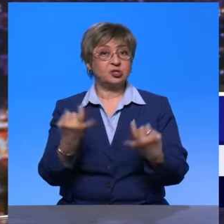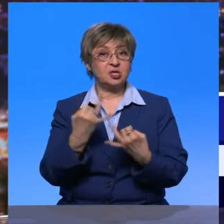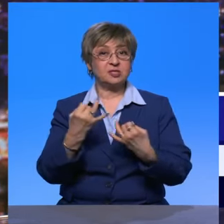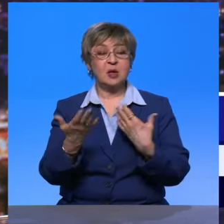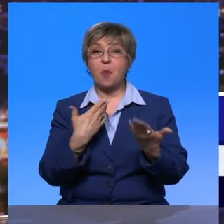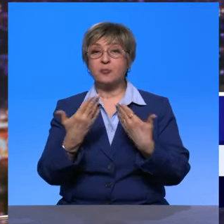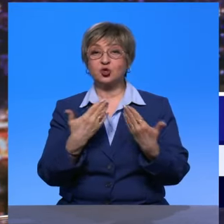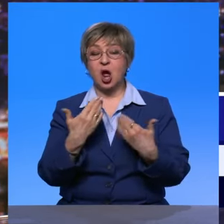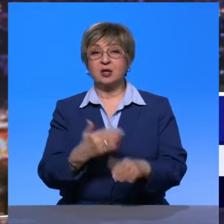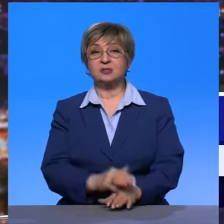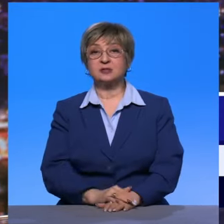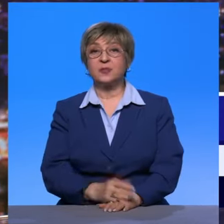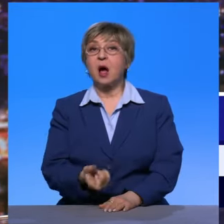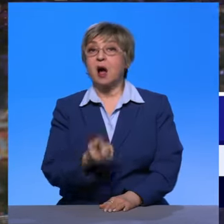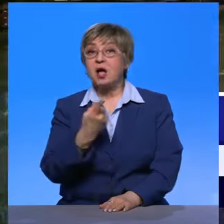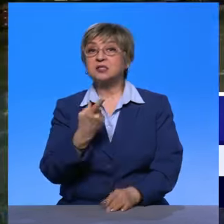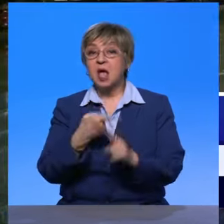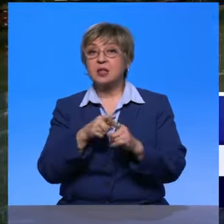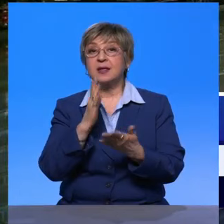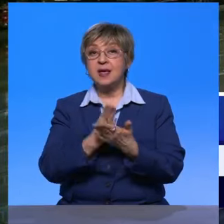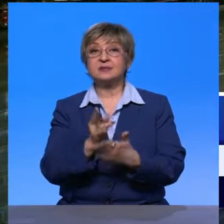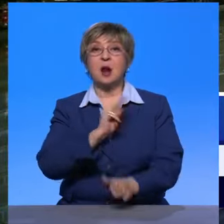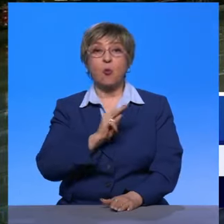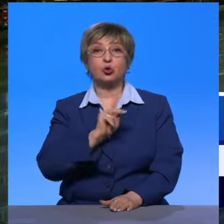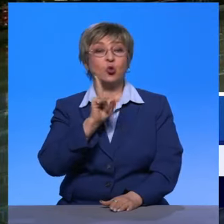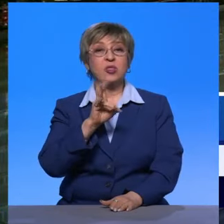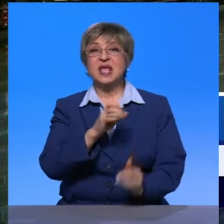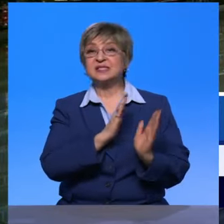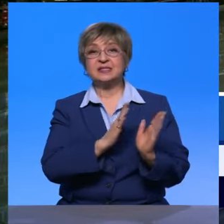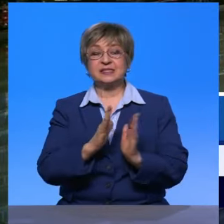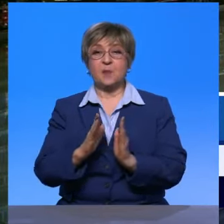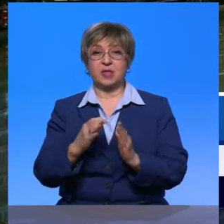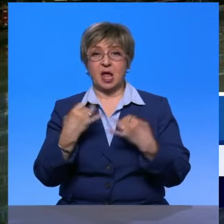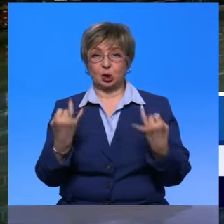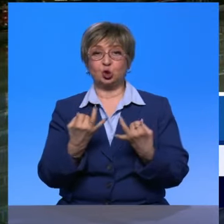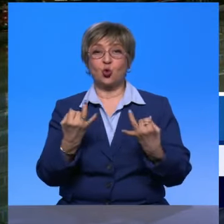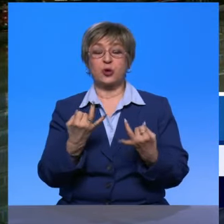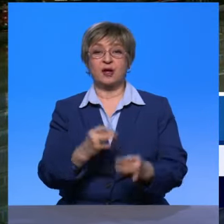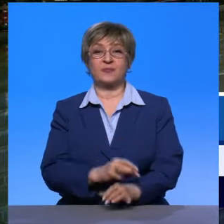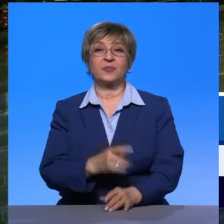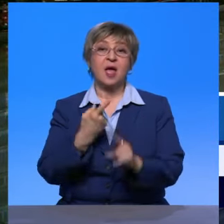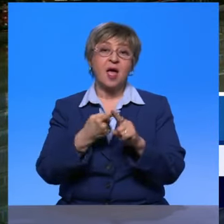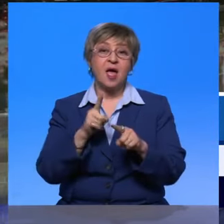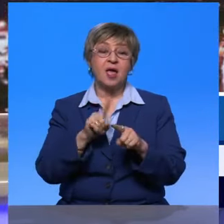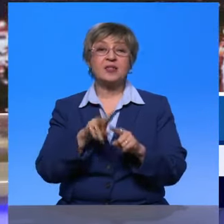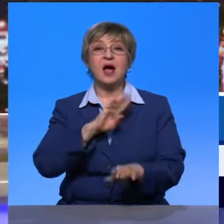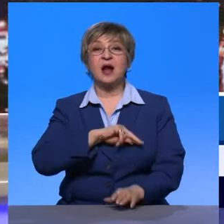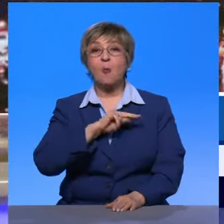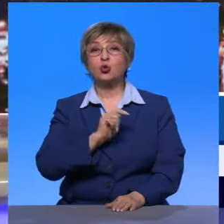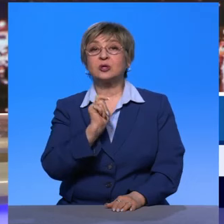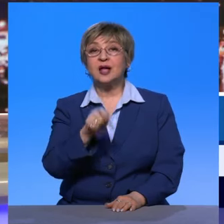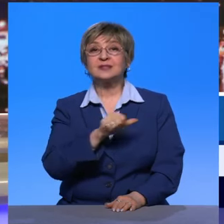пообщались. Вот, оказывается, работает, но все-таки, я так понимаю, это не системная история, Андрей Павлович. Это вот работодатели сами